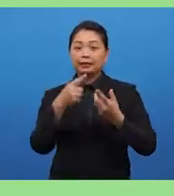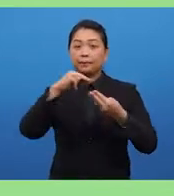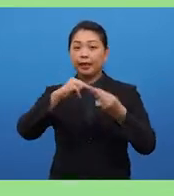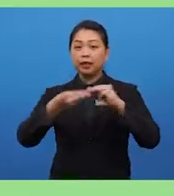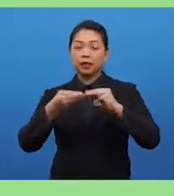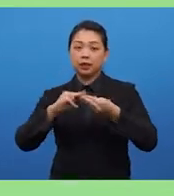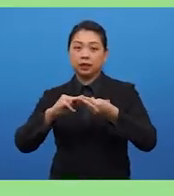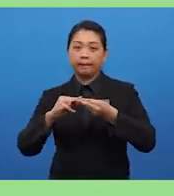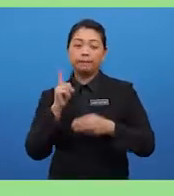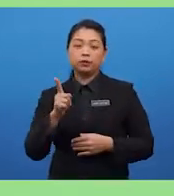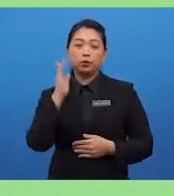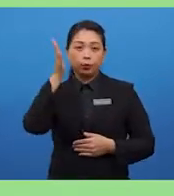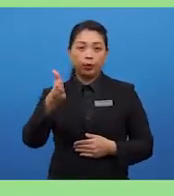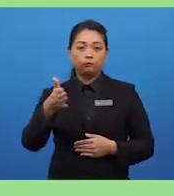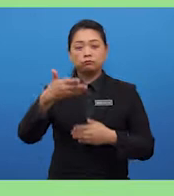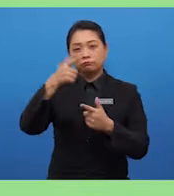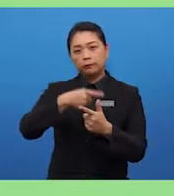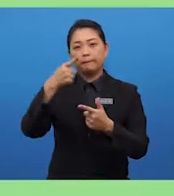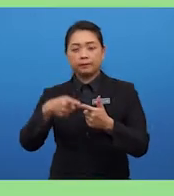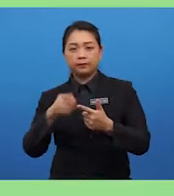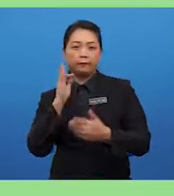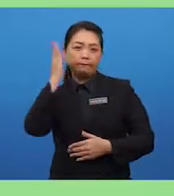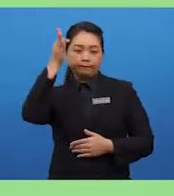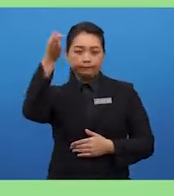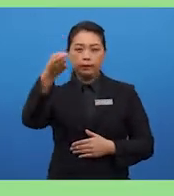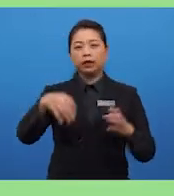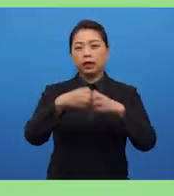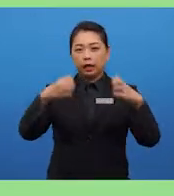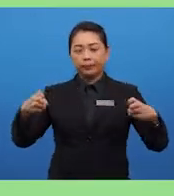You will then further elaborate that